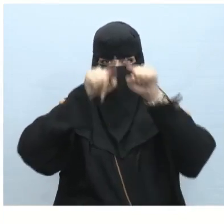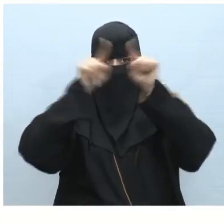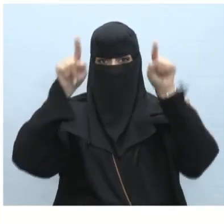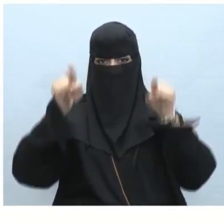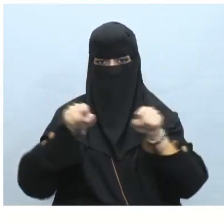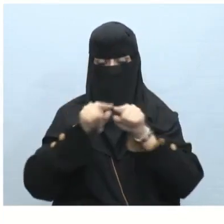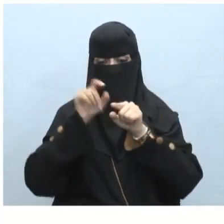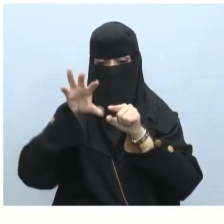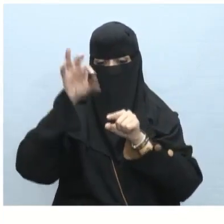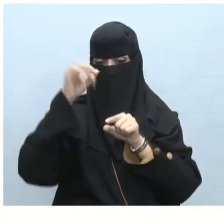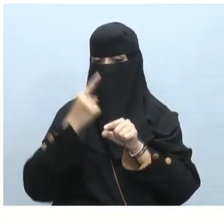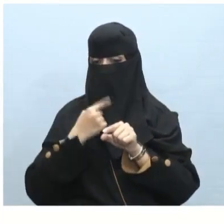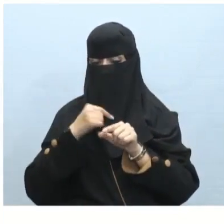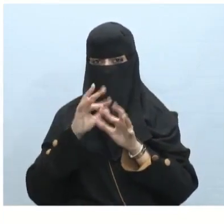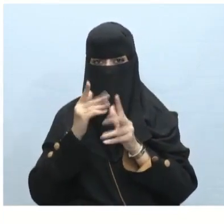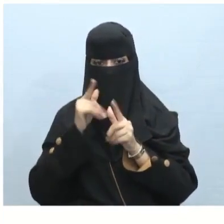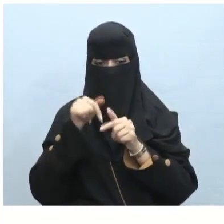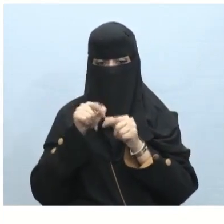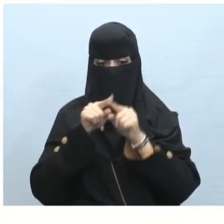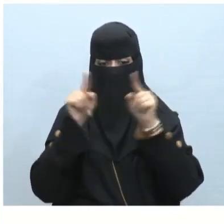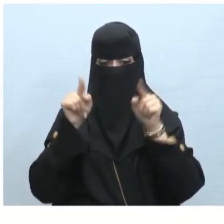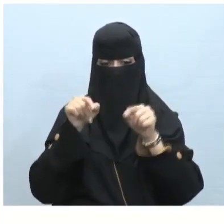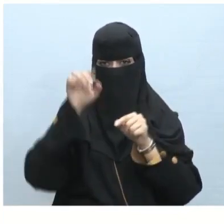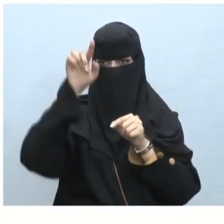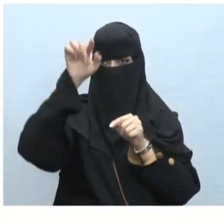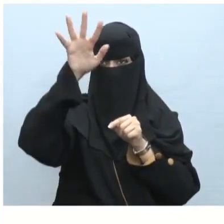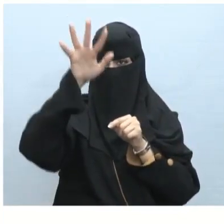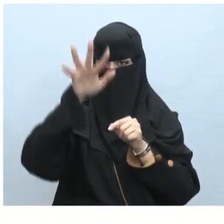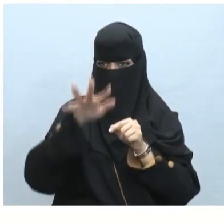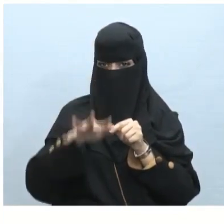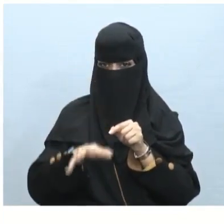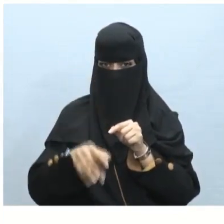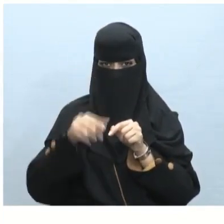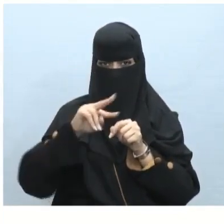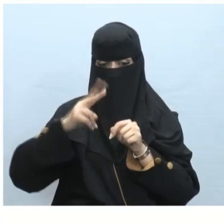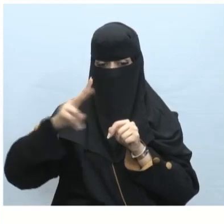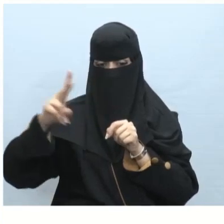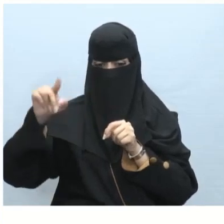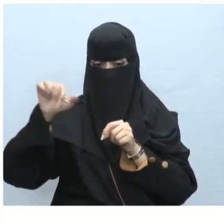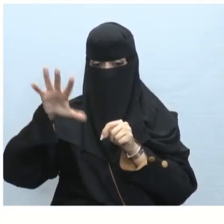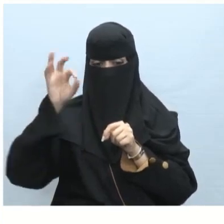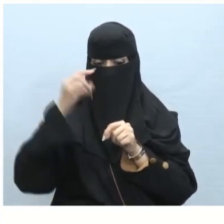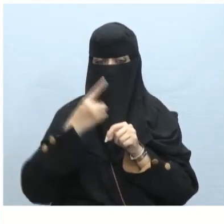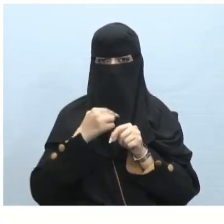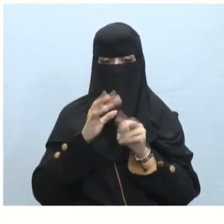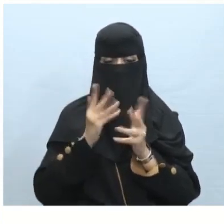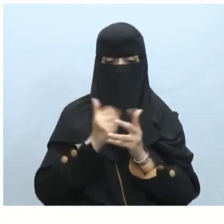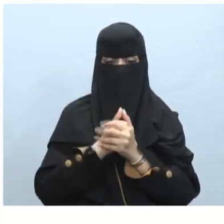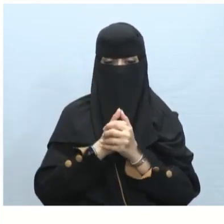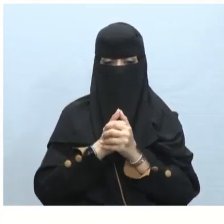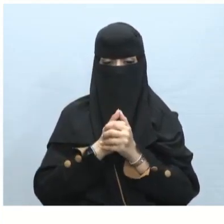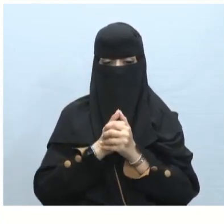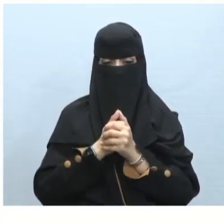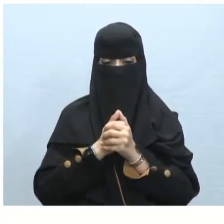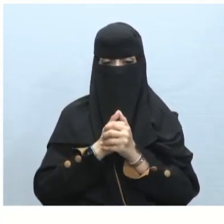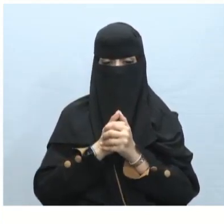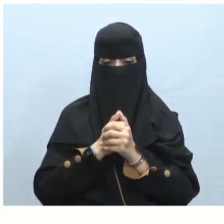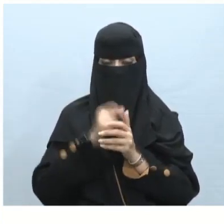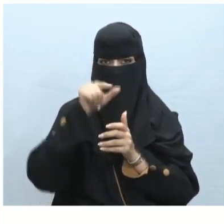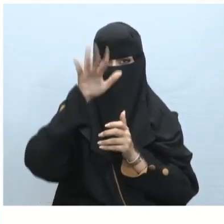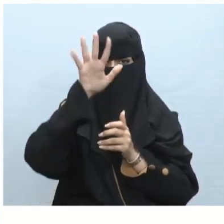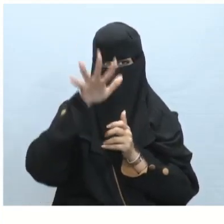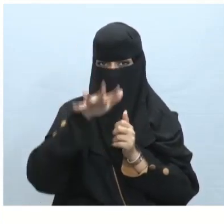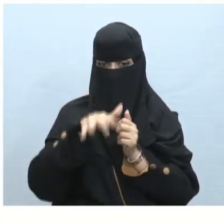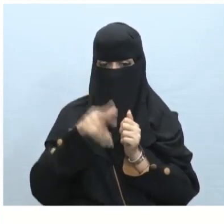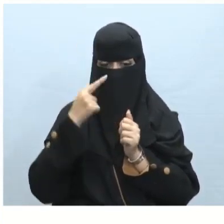ستفتح نافع أو ستظهر نافذة اختيار رسم SmartArt في خيار الكل